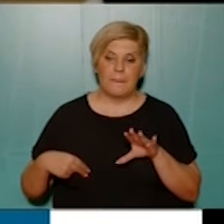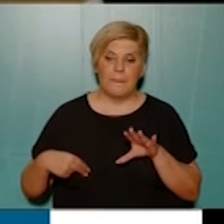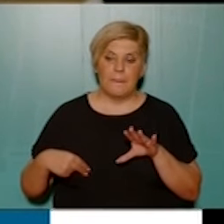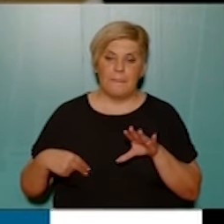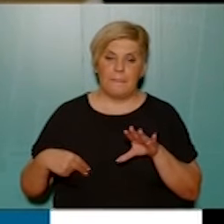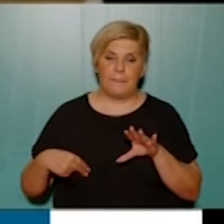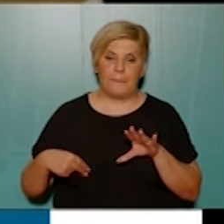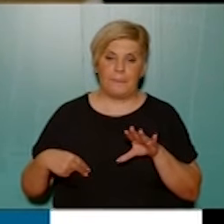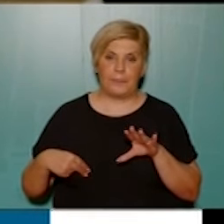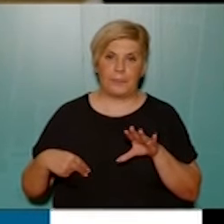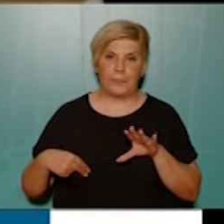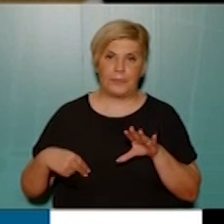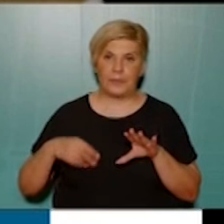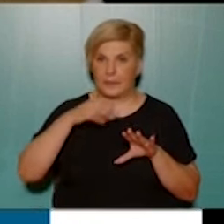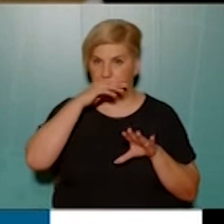περίφημη